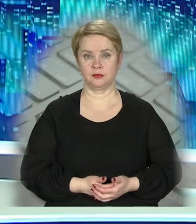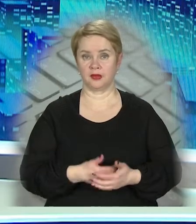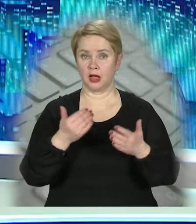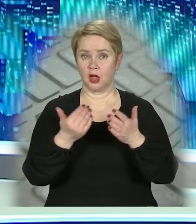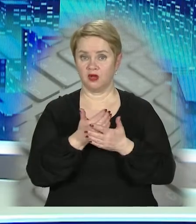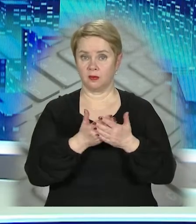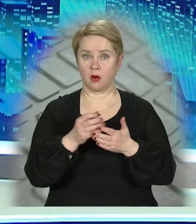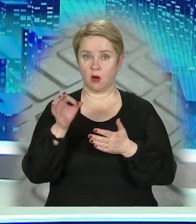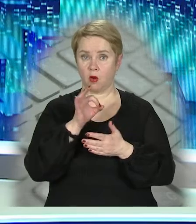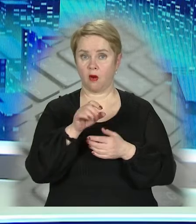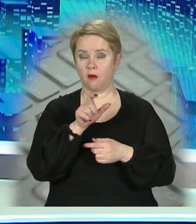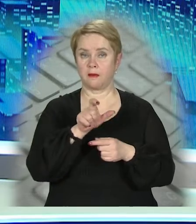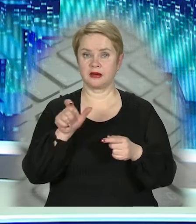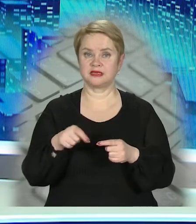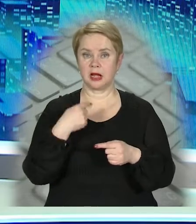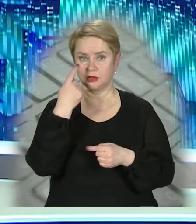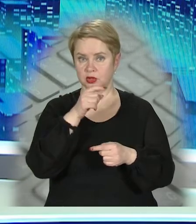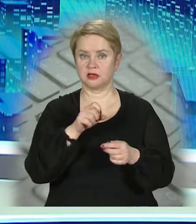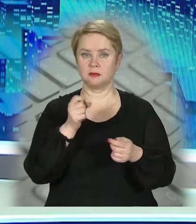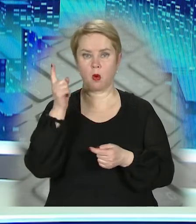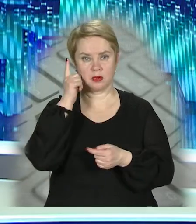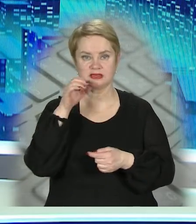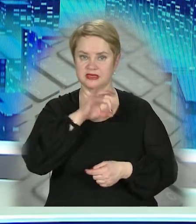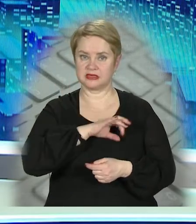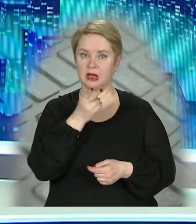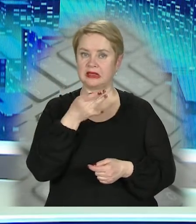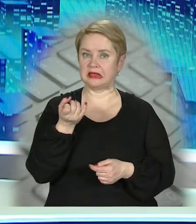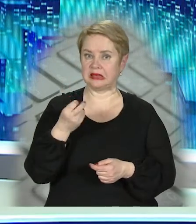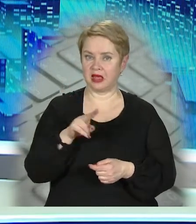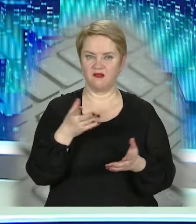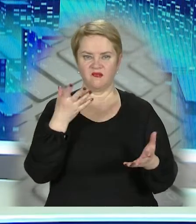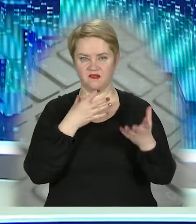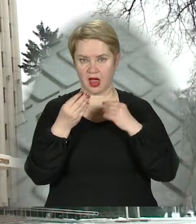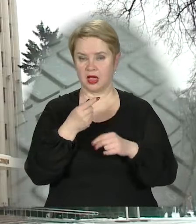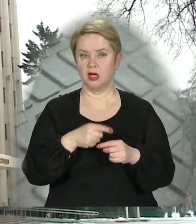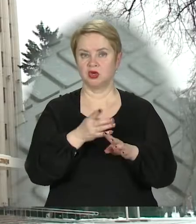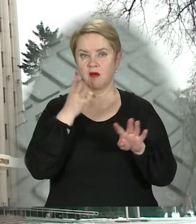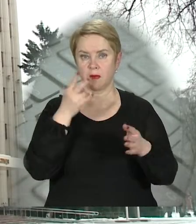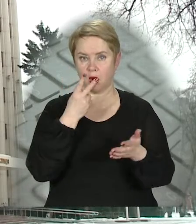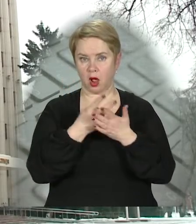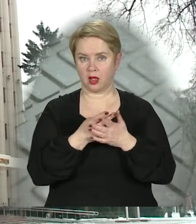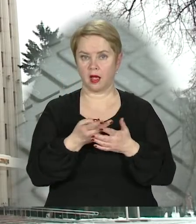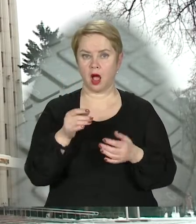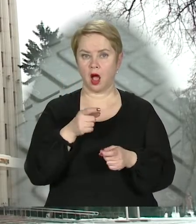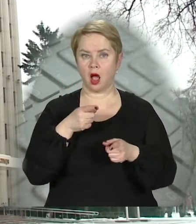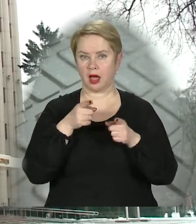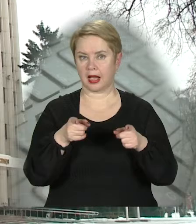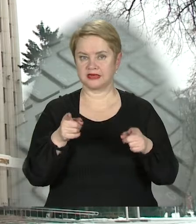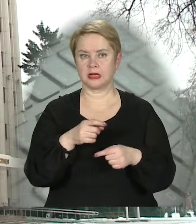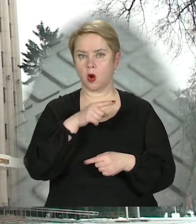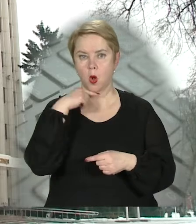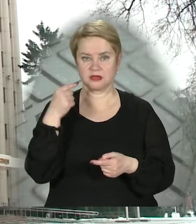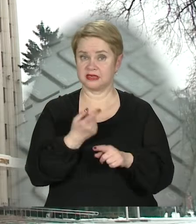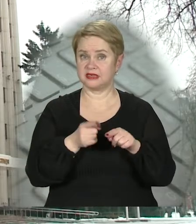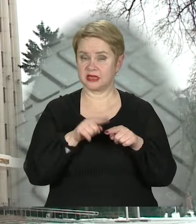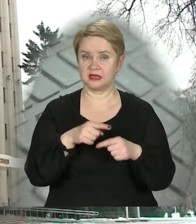Інформація про витік персональних даних українців з мобільного застосунку «Дія» – це фейк та черговий прояв гібрідної агресії Російської Федерації.